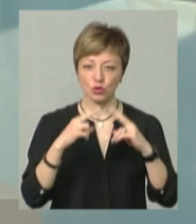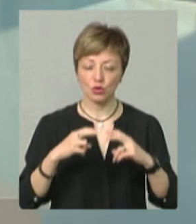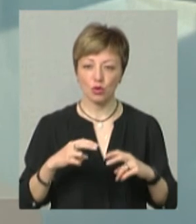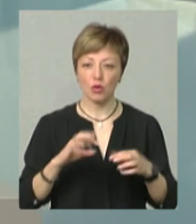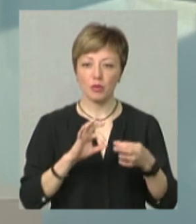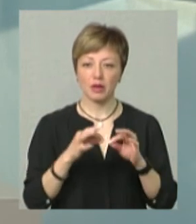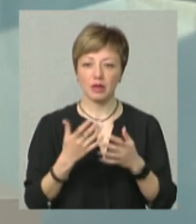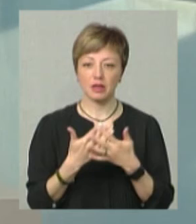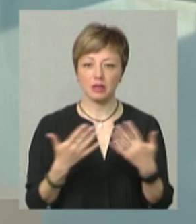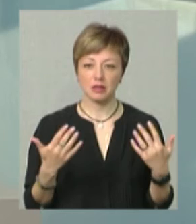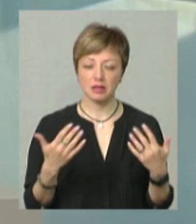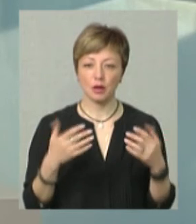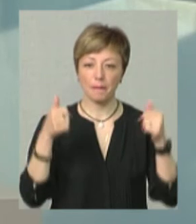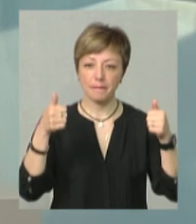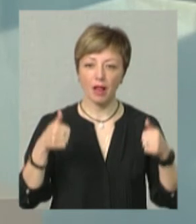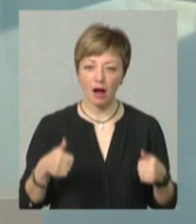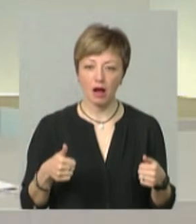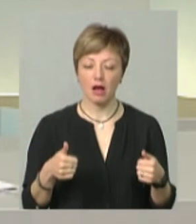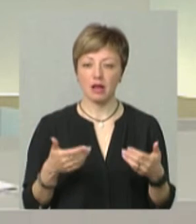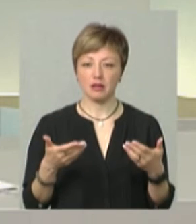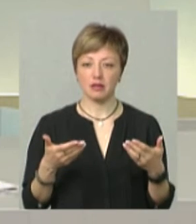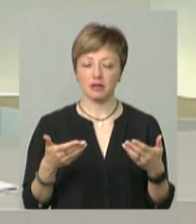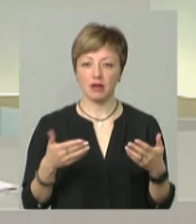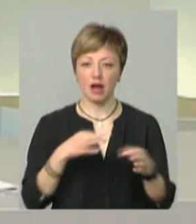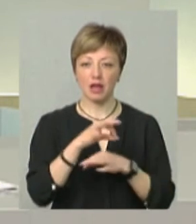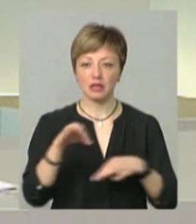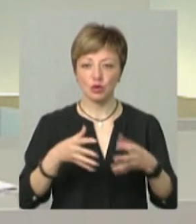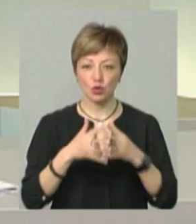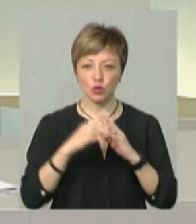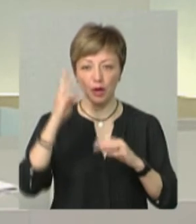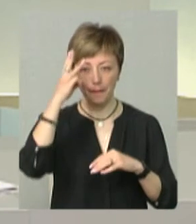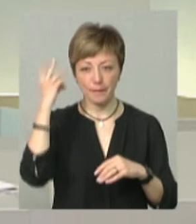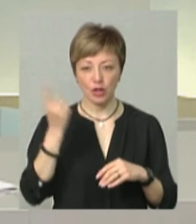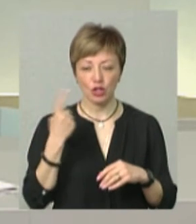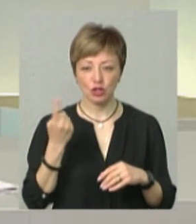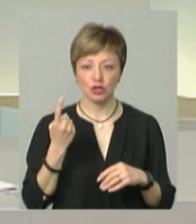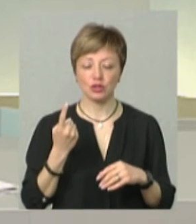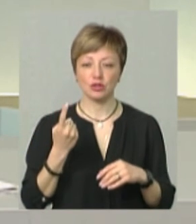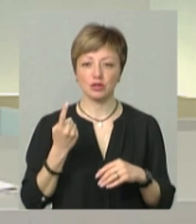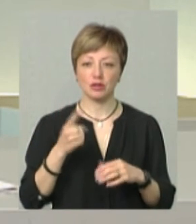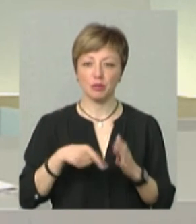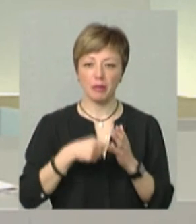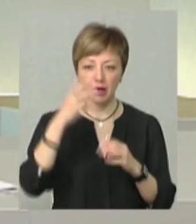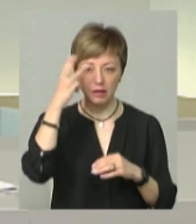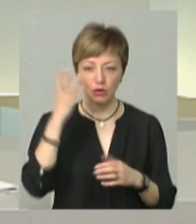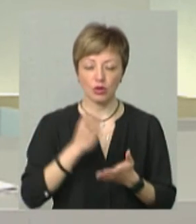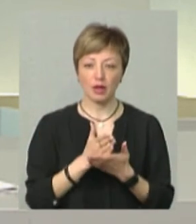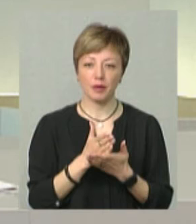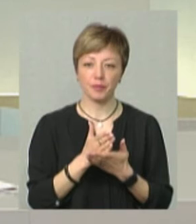плакатів з архітектурою Хмельницького, є